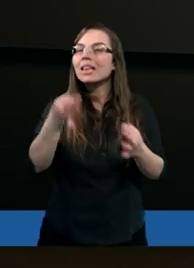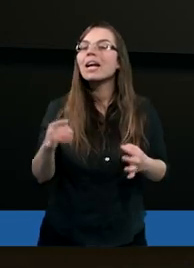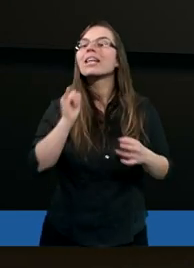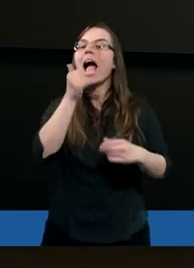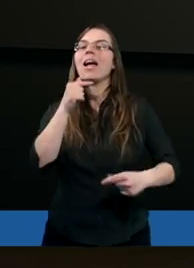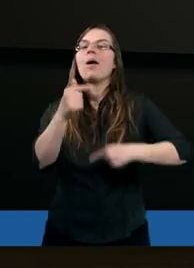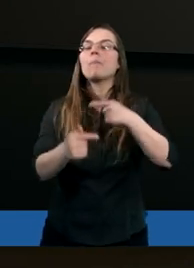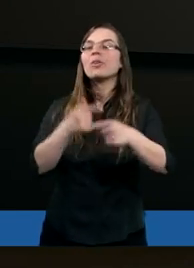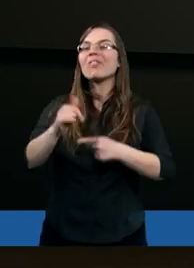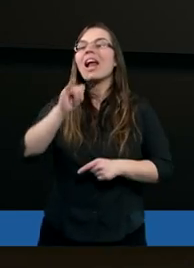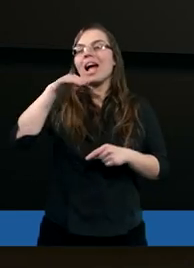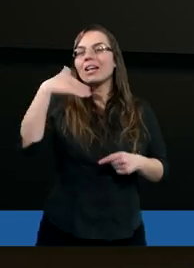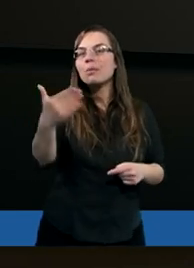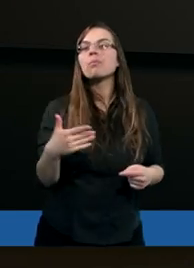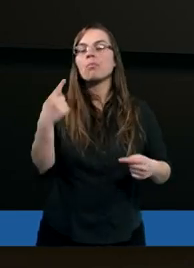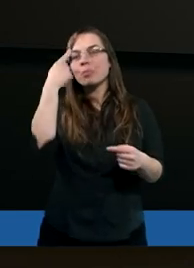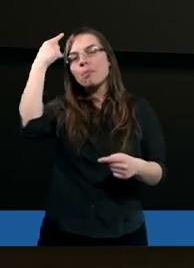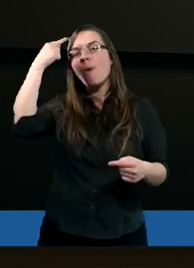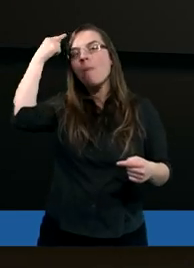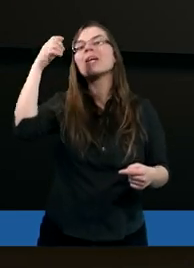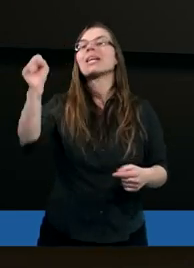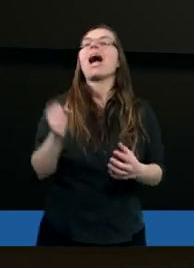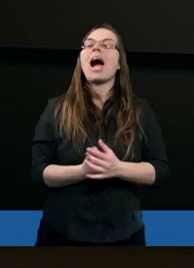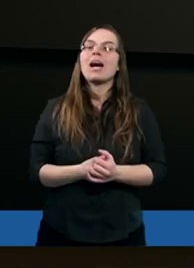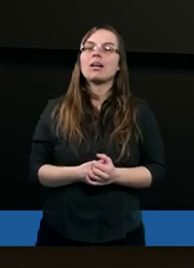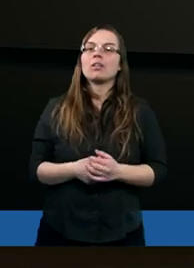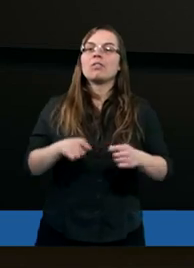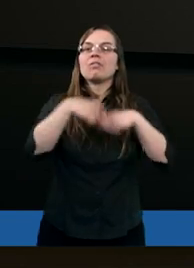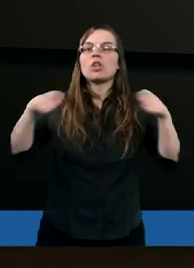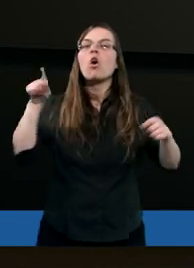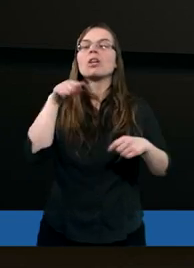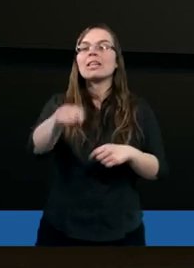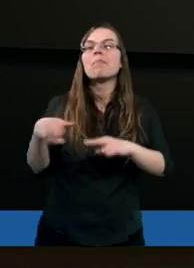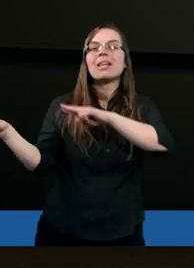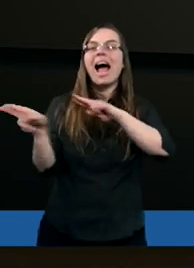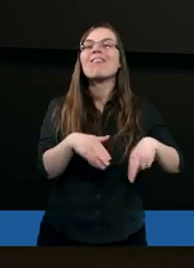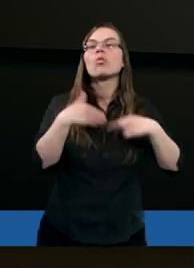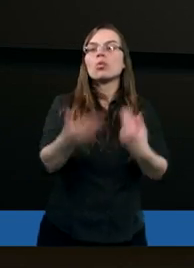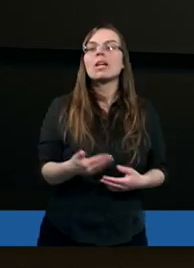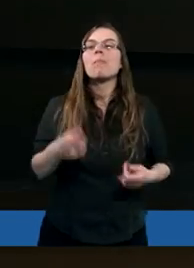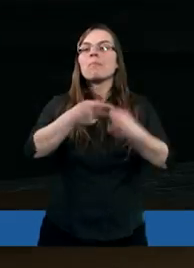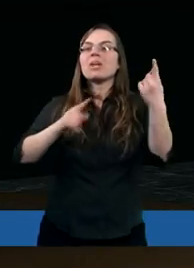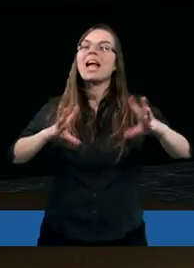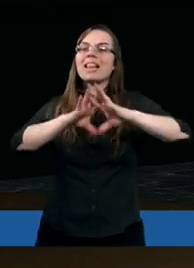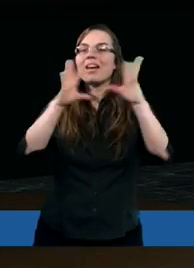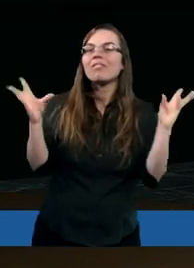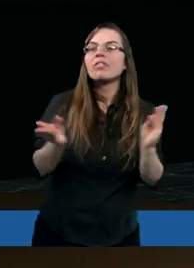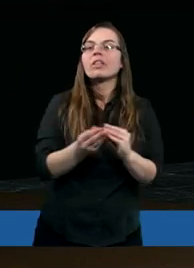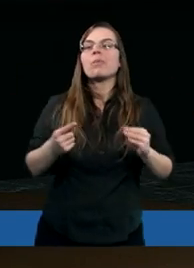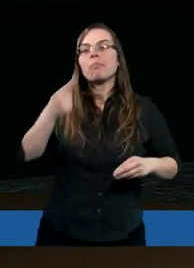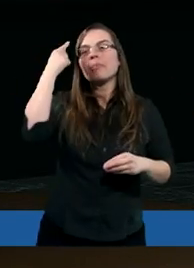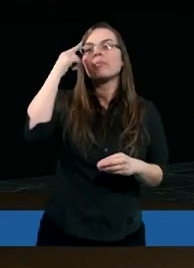jakie przywileje im przypomina wiążą się z tym nawróceniem? No przede wszystkim